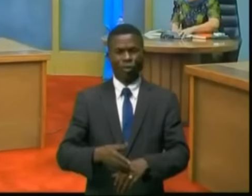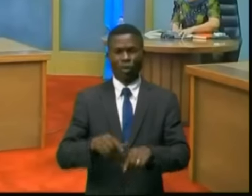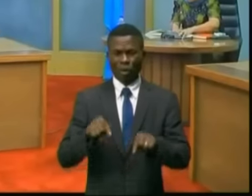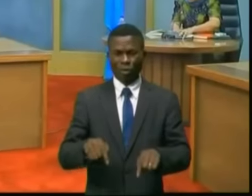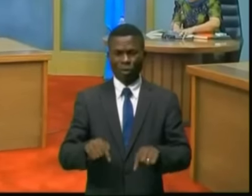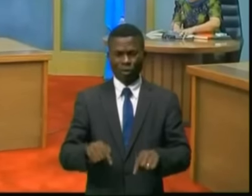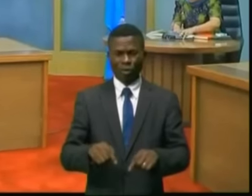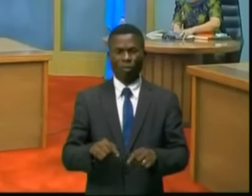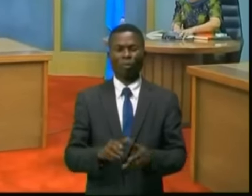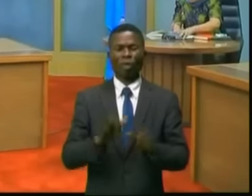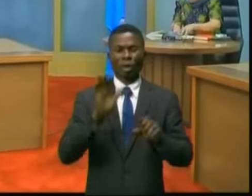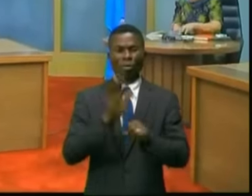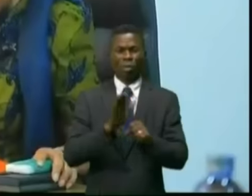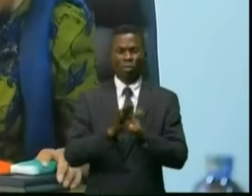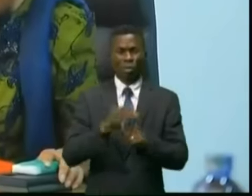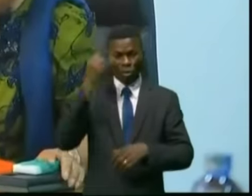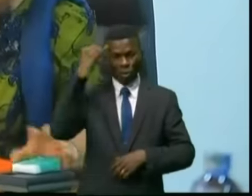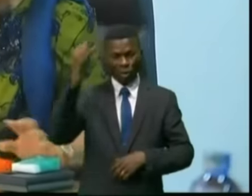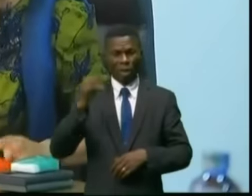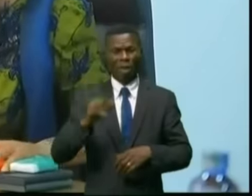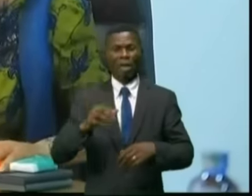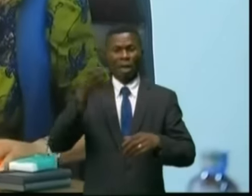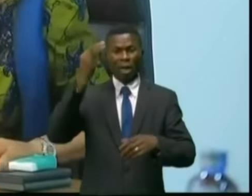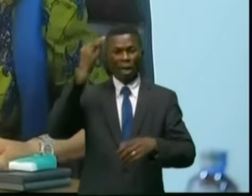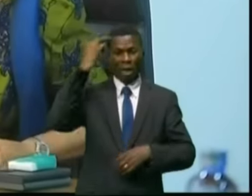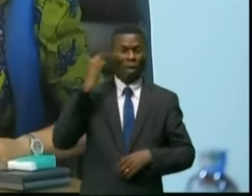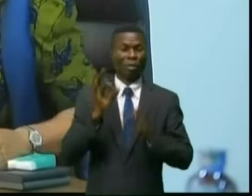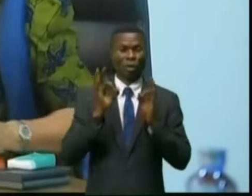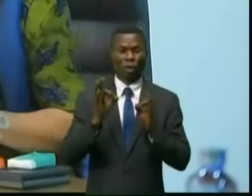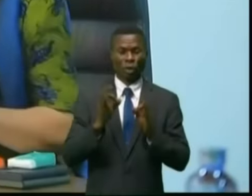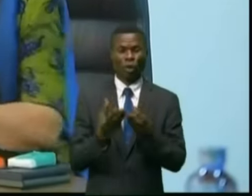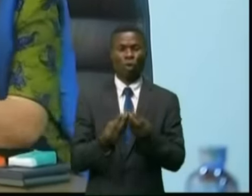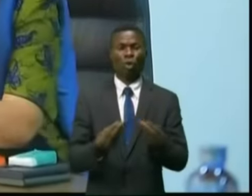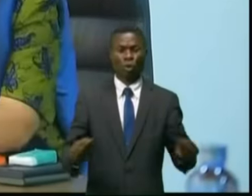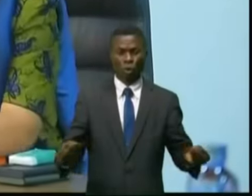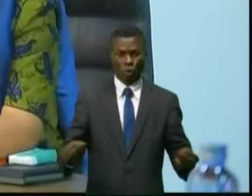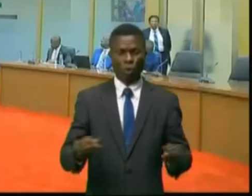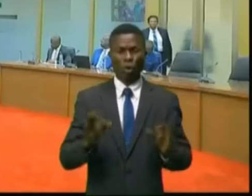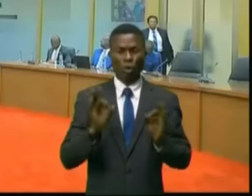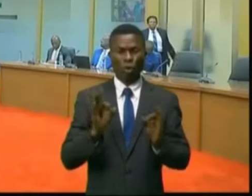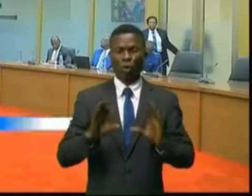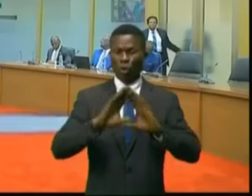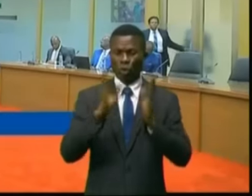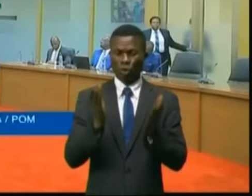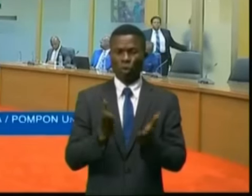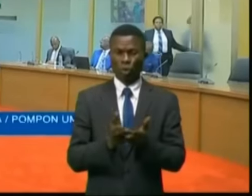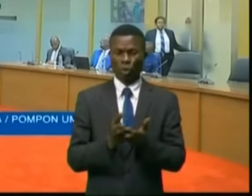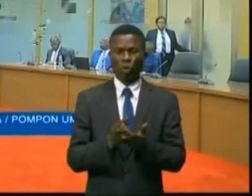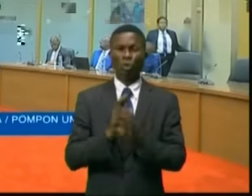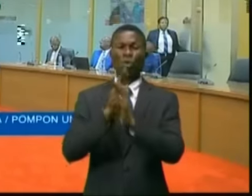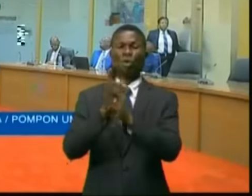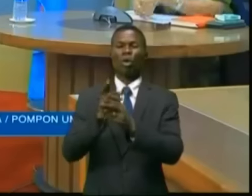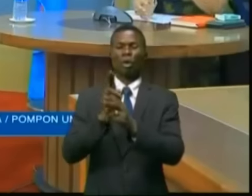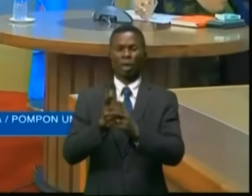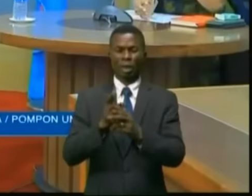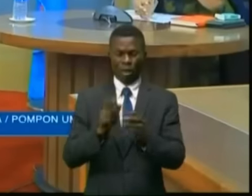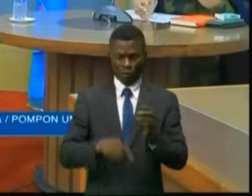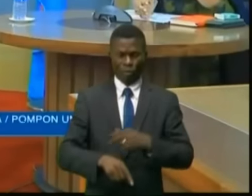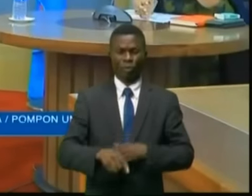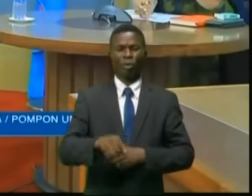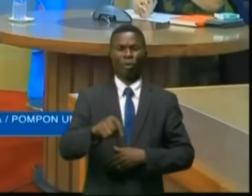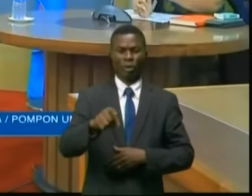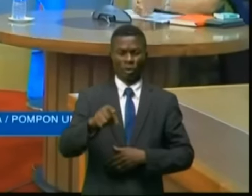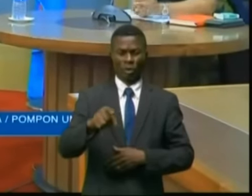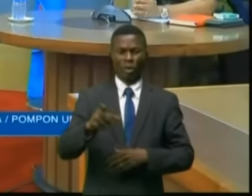Les couleurs sont données. La nouvelle équipe a l'obligation des résultats. Tous les groupes reviennent dans les heures qui suivent